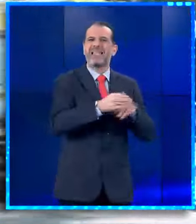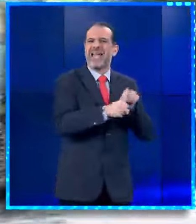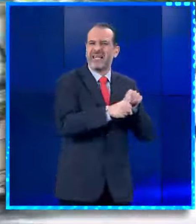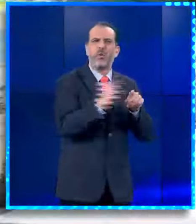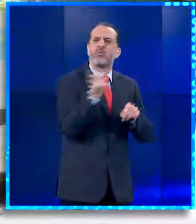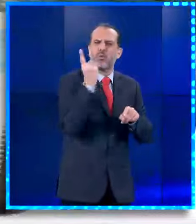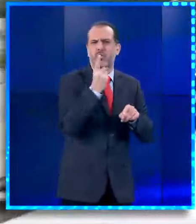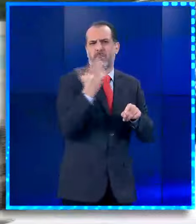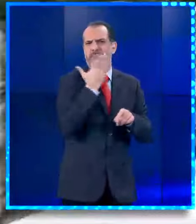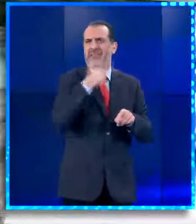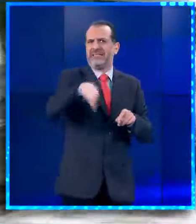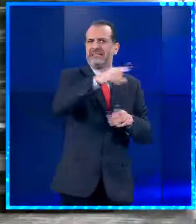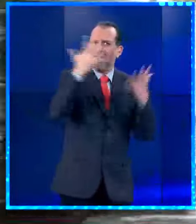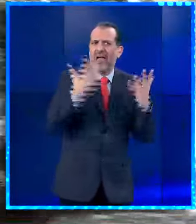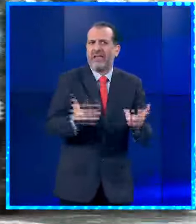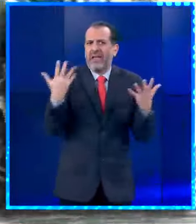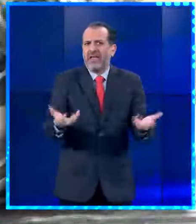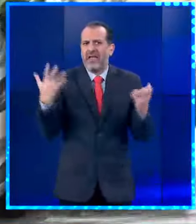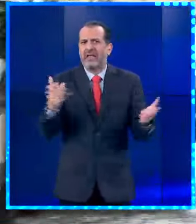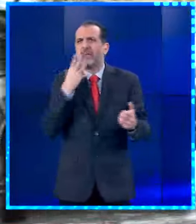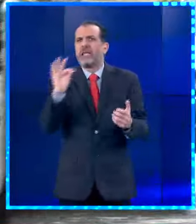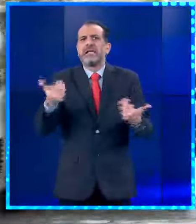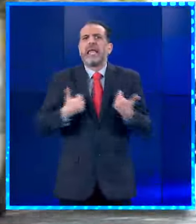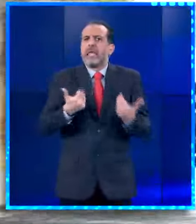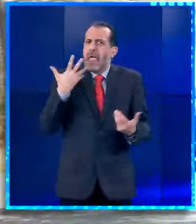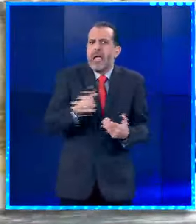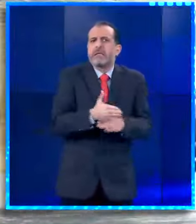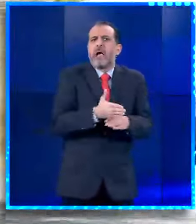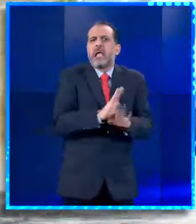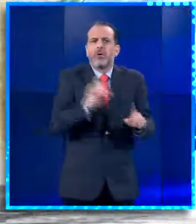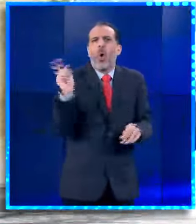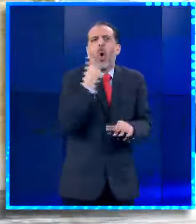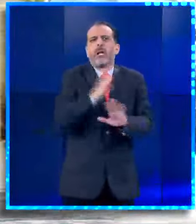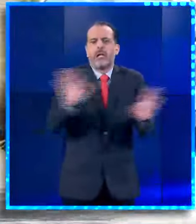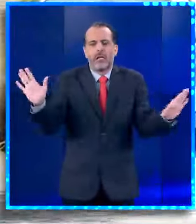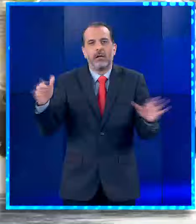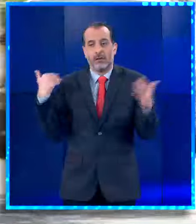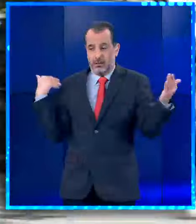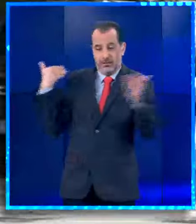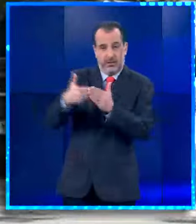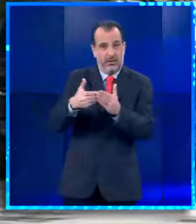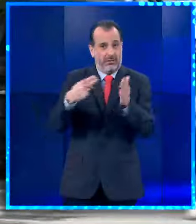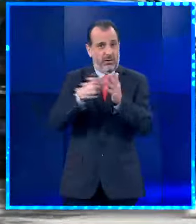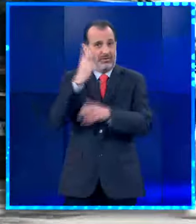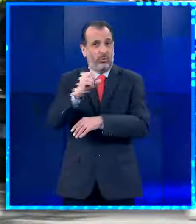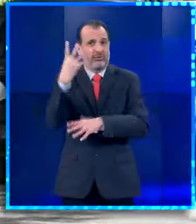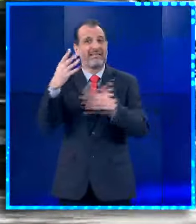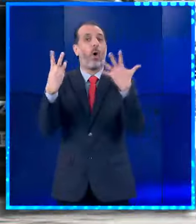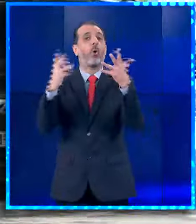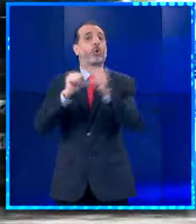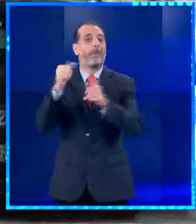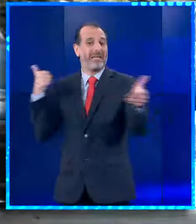επικίνδυνων μαχαιριών έχει γίνει σχεδόν μόδα στις νεαρές ηλικίες. Το πρώτο οκτάμινο του 2024 κατεγράφησαν